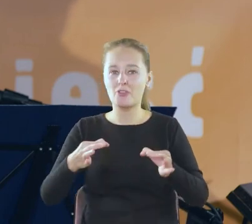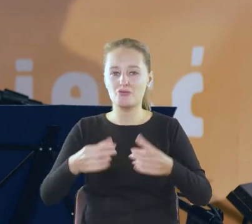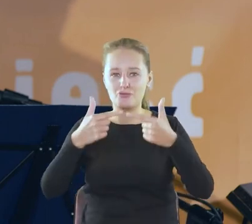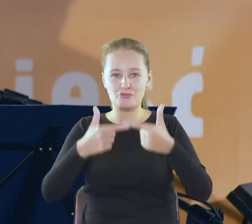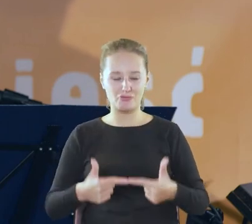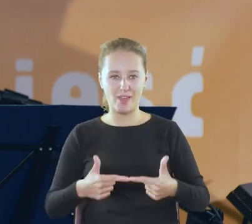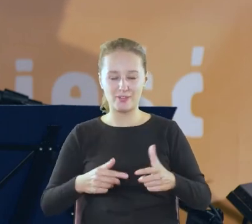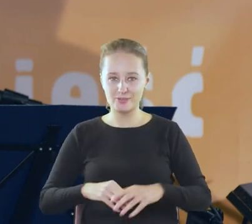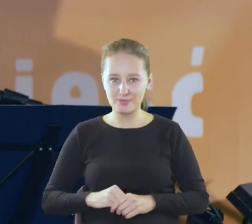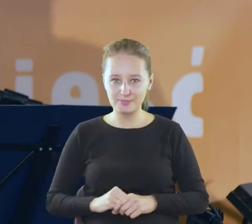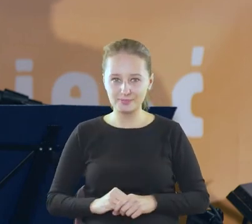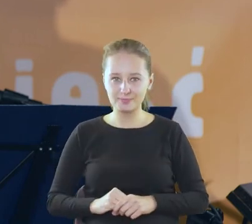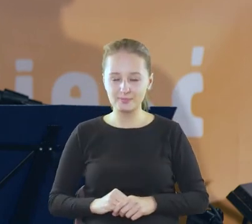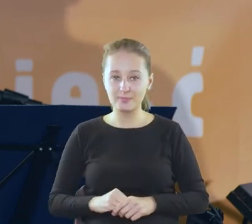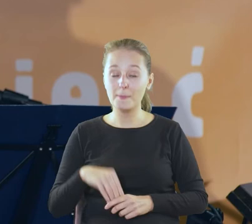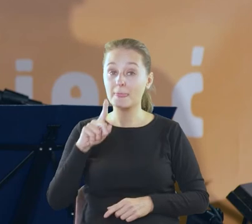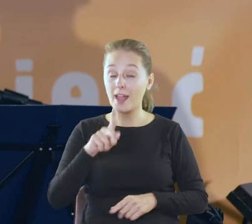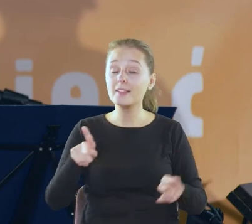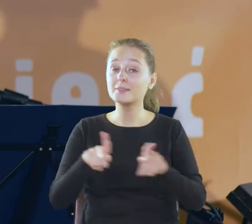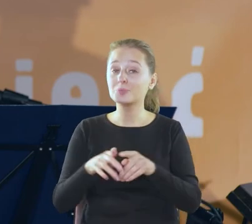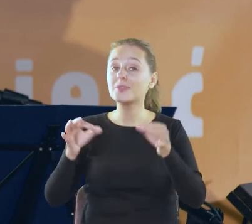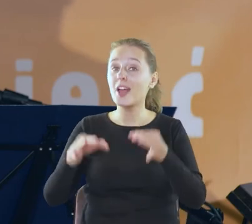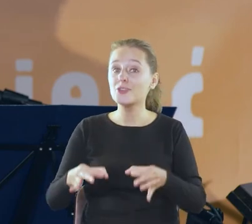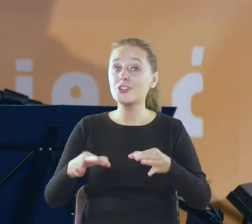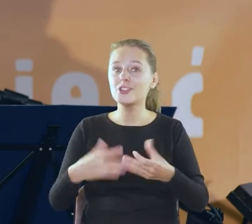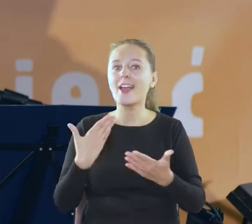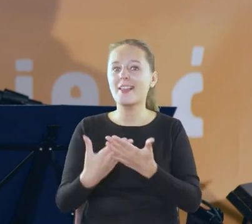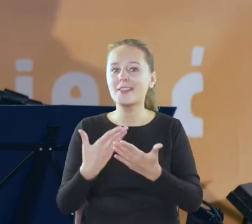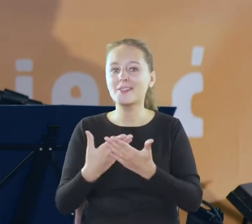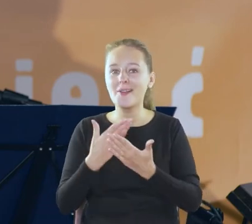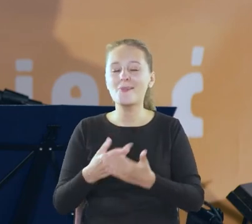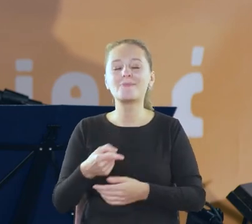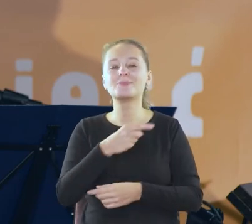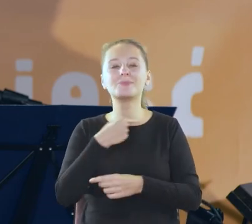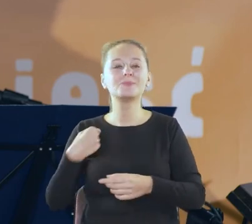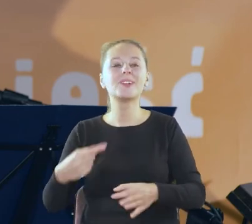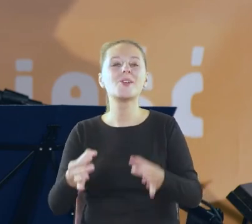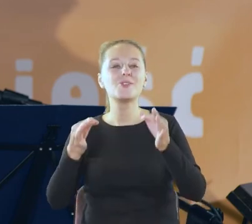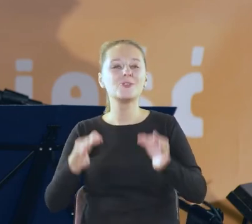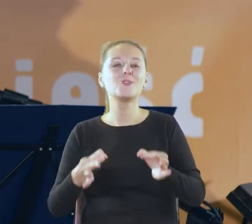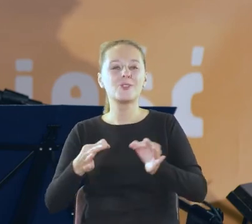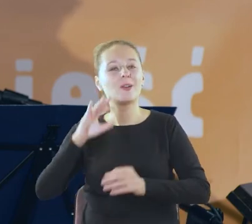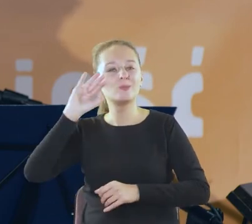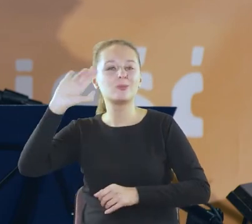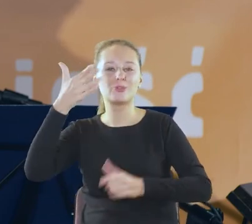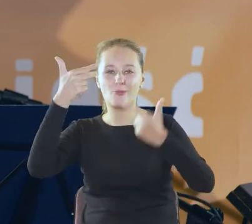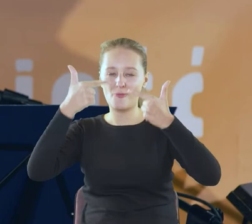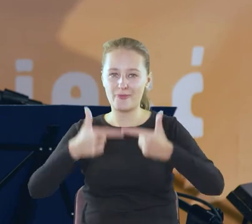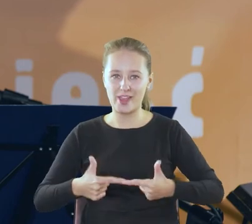na tamten dzień ale też na dziś bo go sobie tutaj dzisiaj przywołujemy